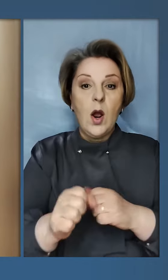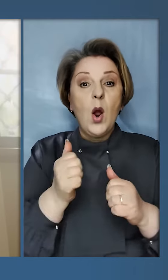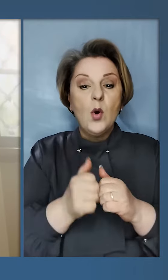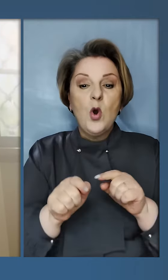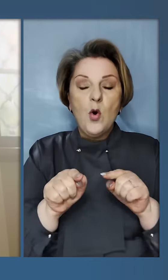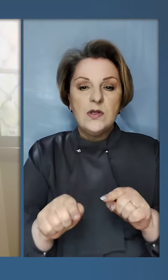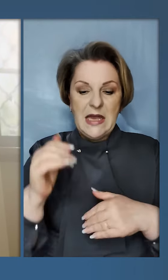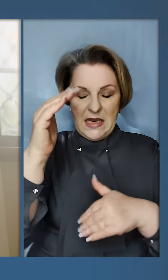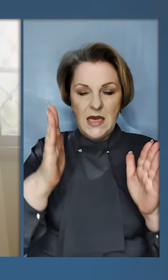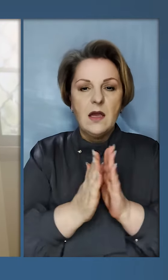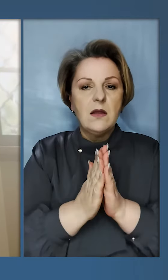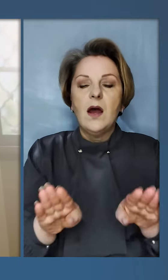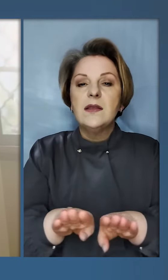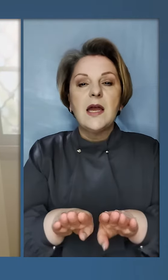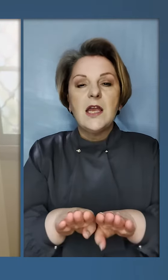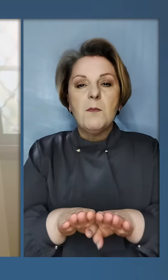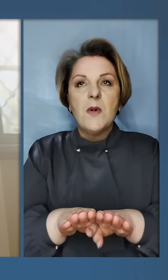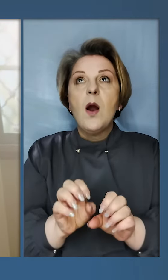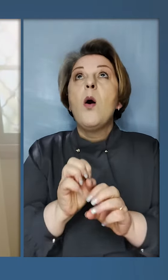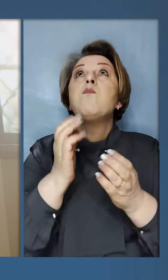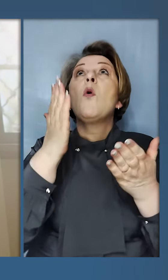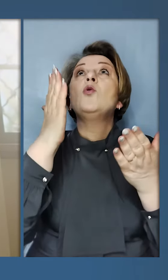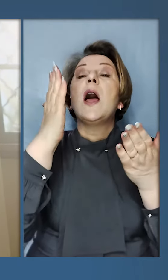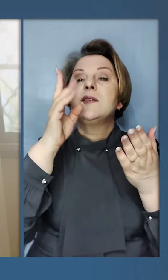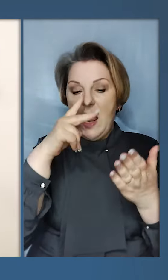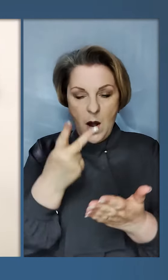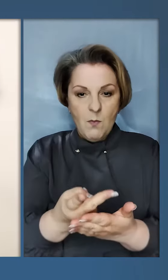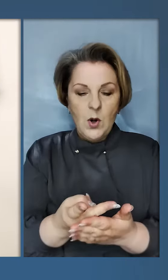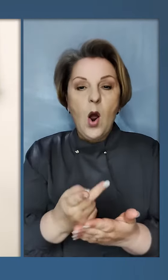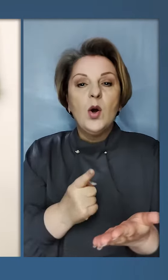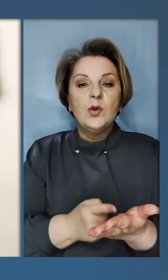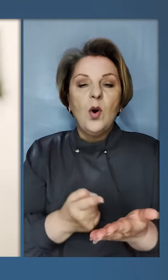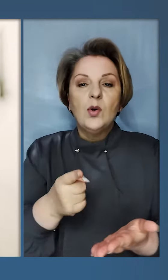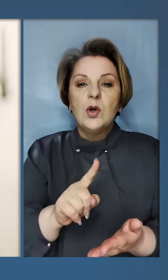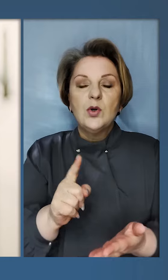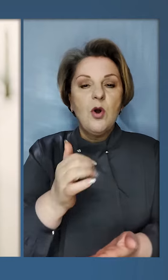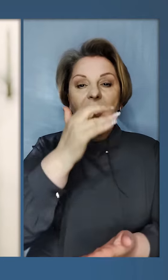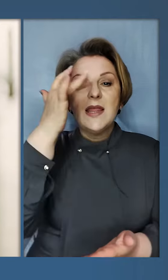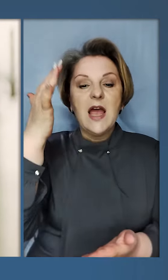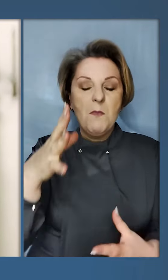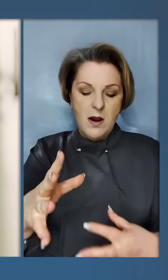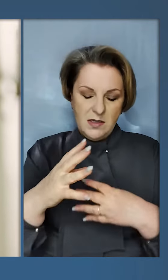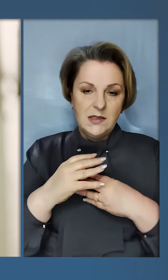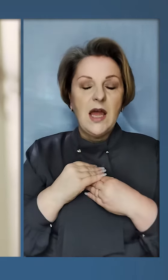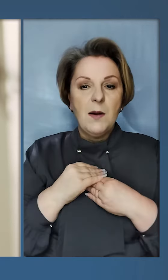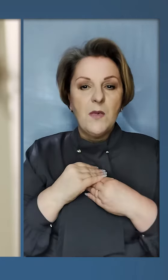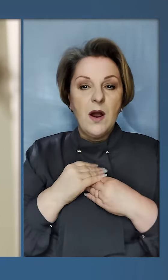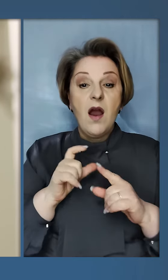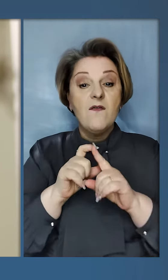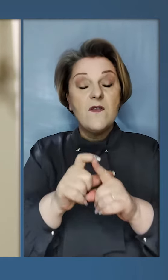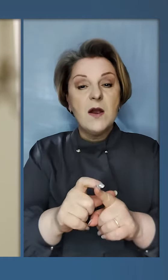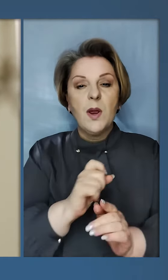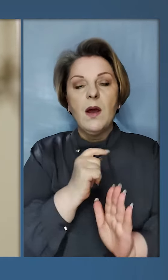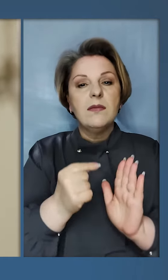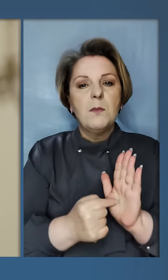з цих ікон немов божествений прояв, доказ того, що небо знаби, відповідь на